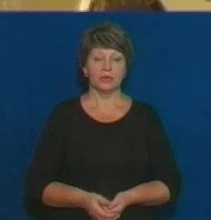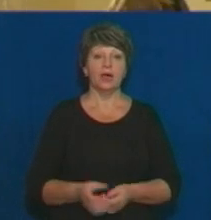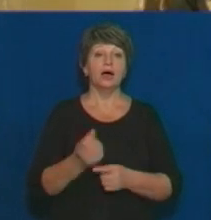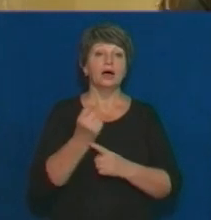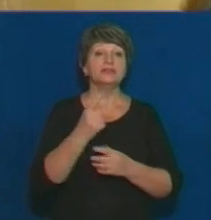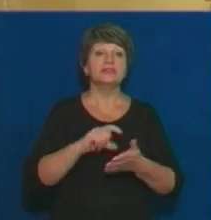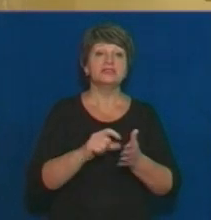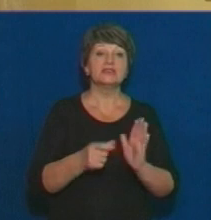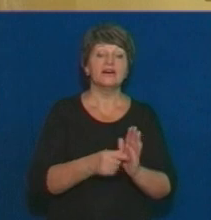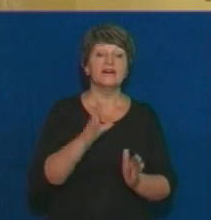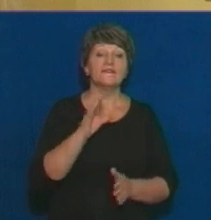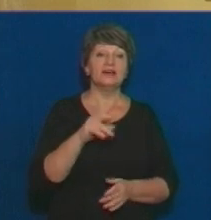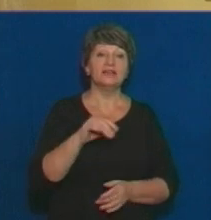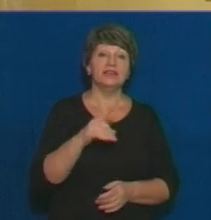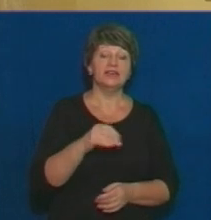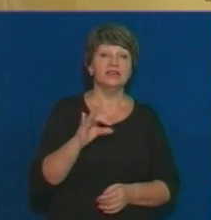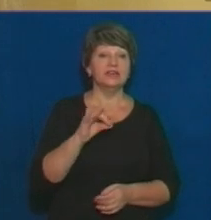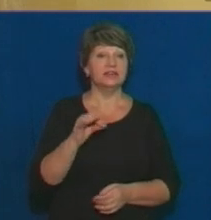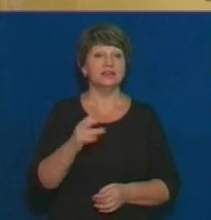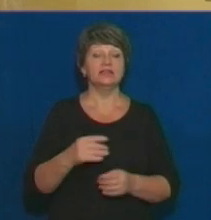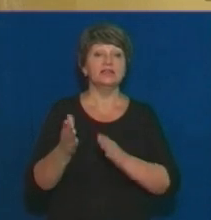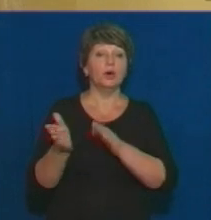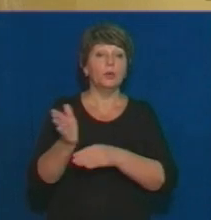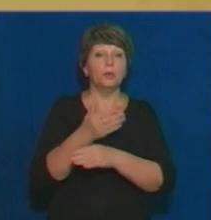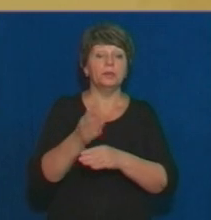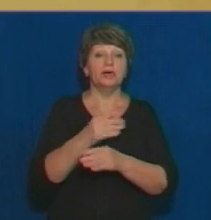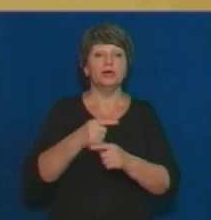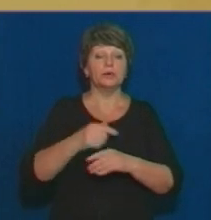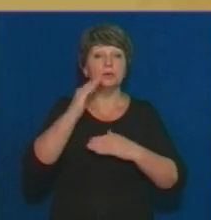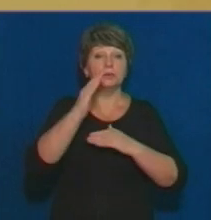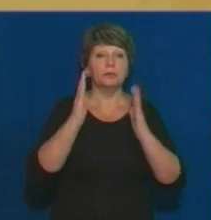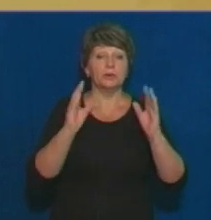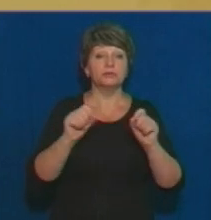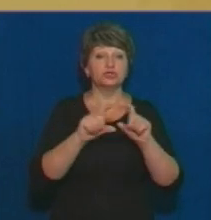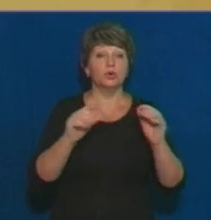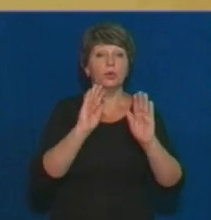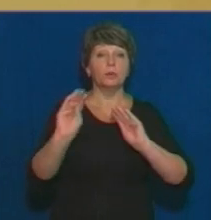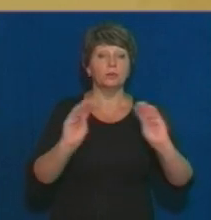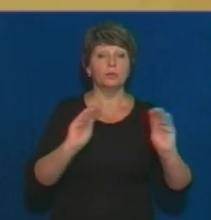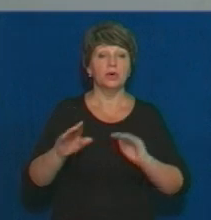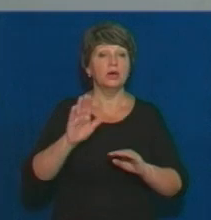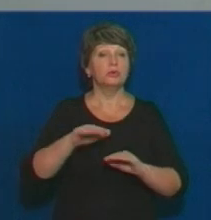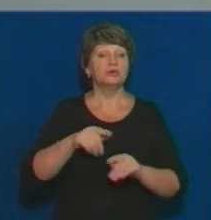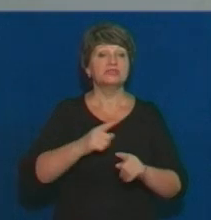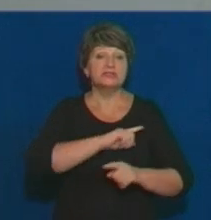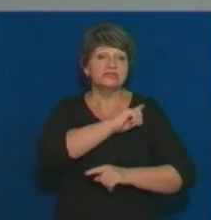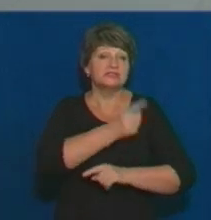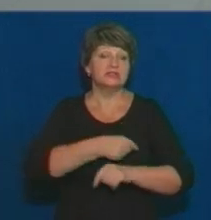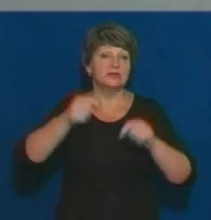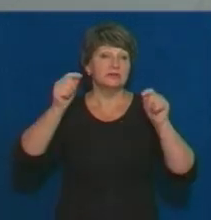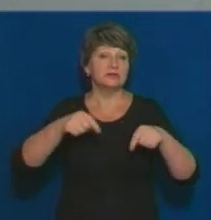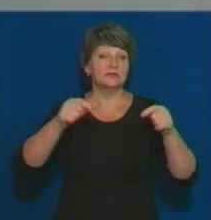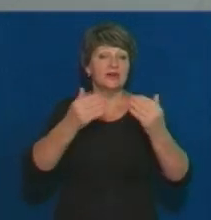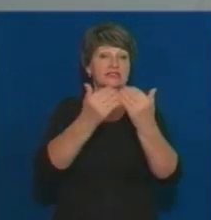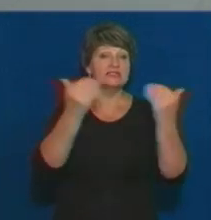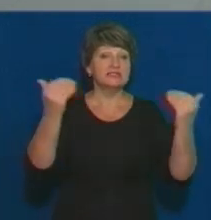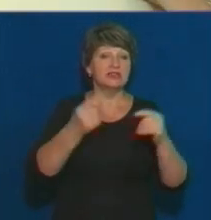Одинадцятикласниці Валерія Тараник та Ірина Коврик знімають портрети зі стін шкільного музею. Після сильного дощу стелля цієї кімнати промокла, а